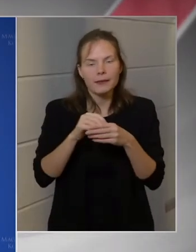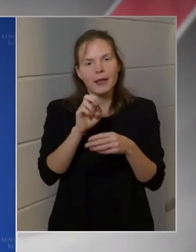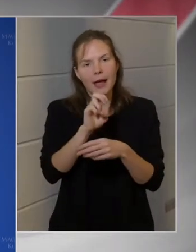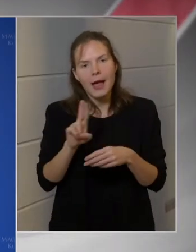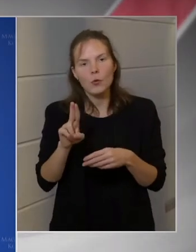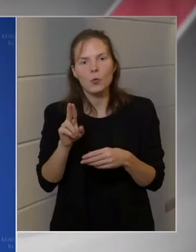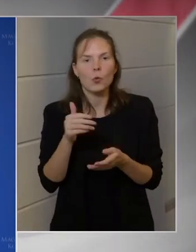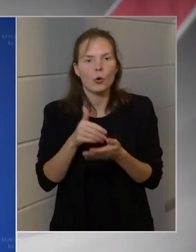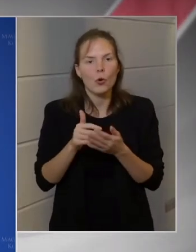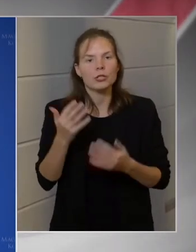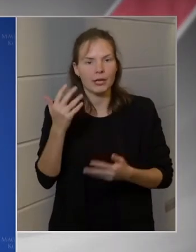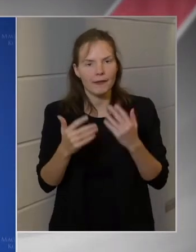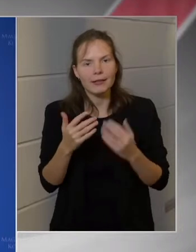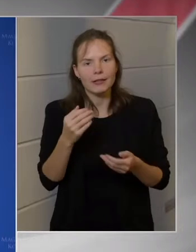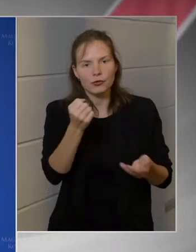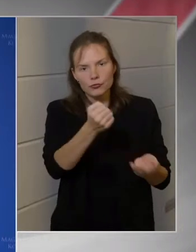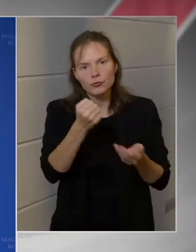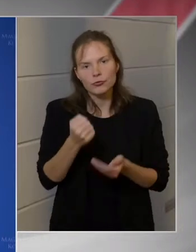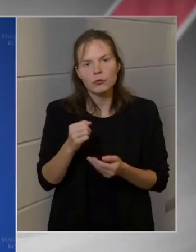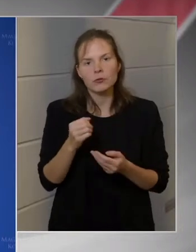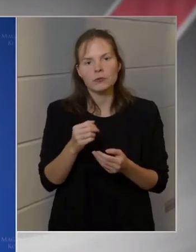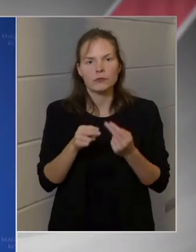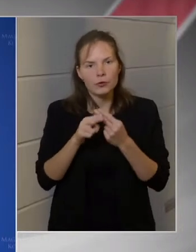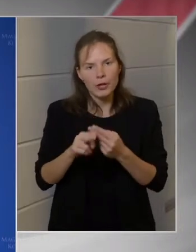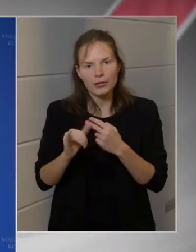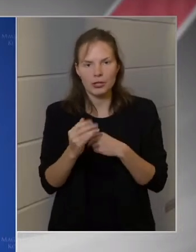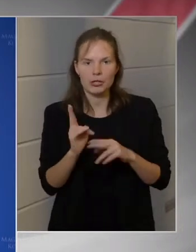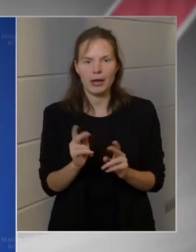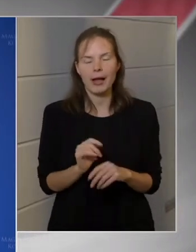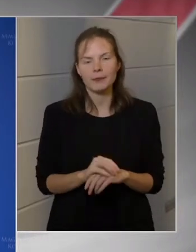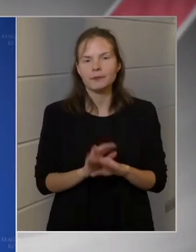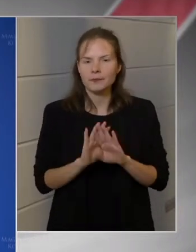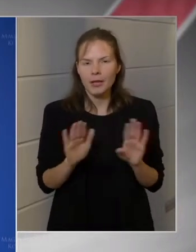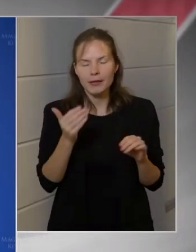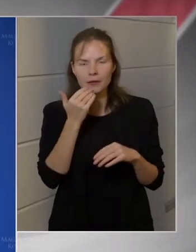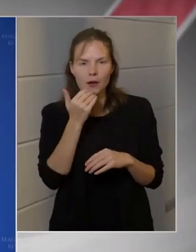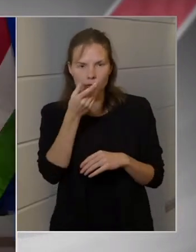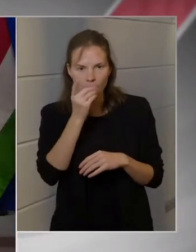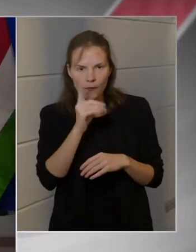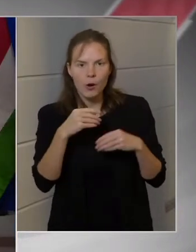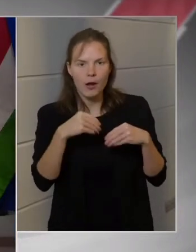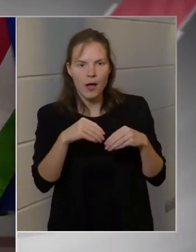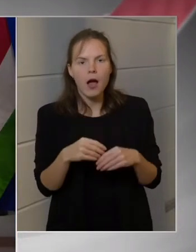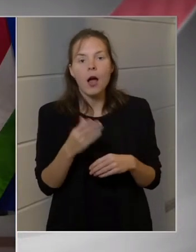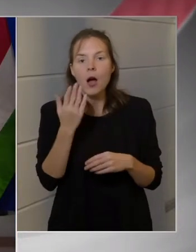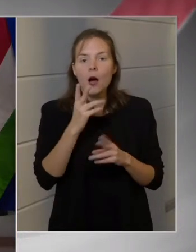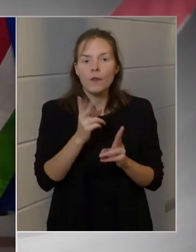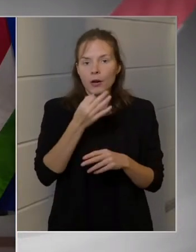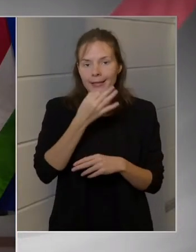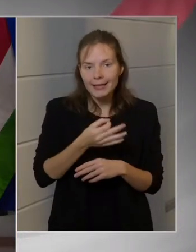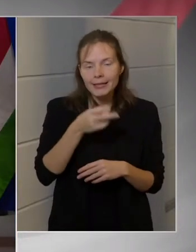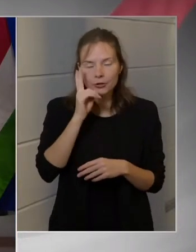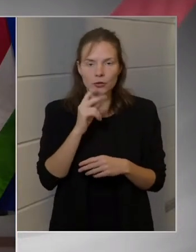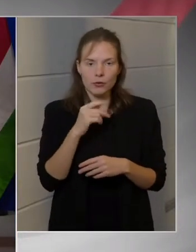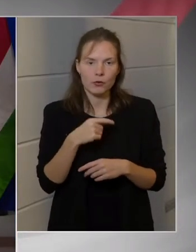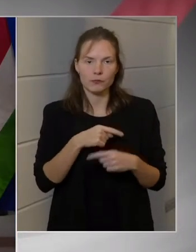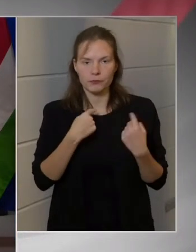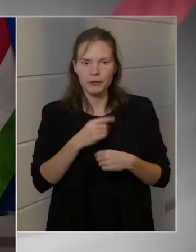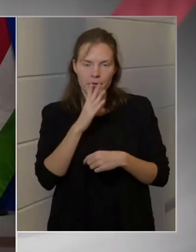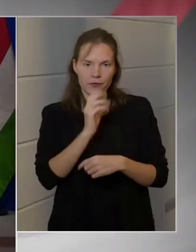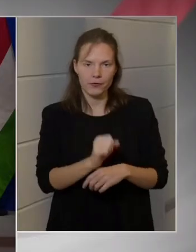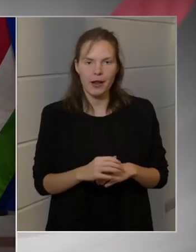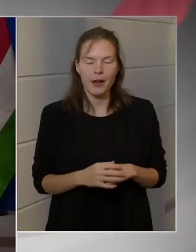Uniós költségvetési hozzájárulást is. Röviden ezeket szerettem volna elmondani, és hogyha vannak kérdések, akkor állok rendelkezésükre.